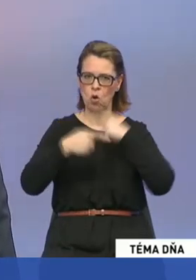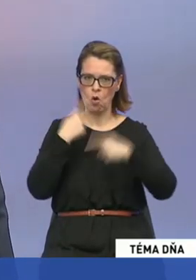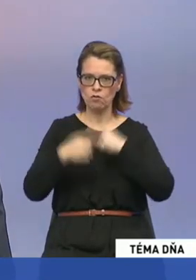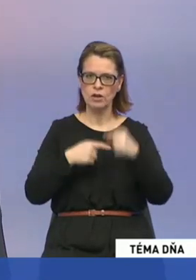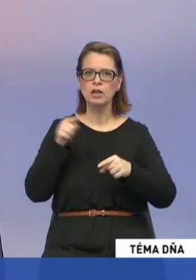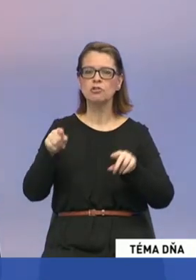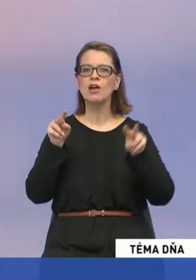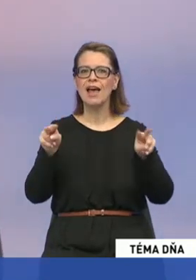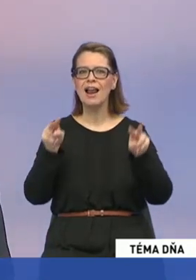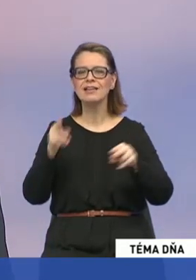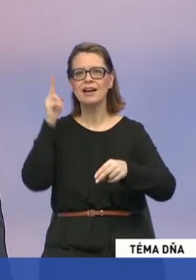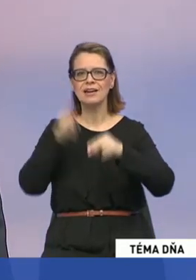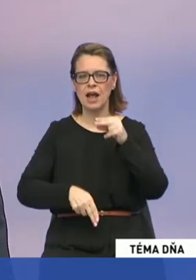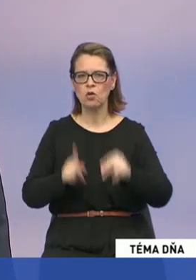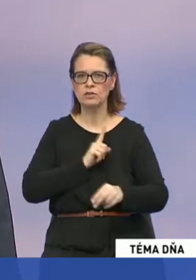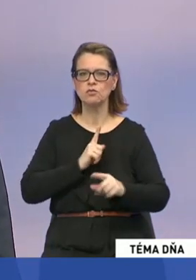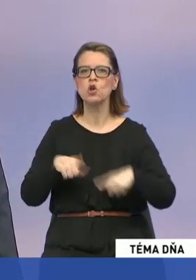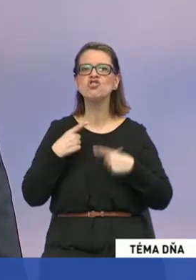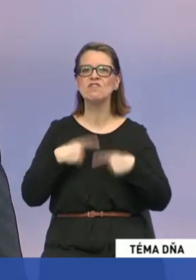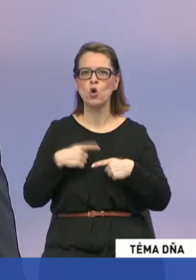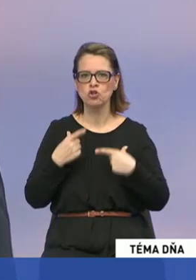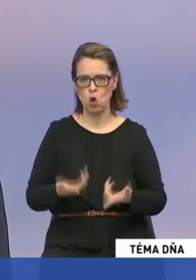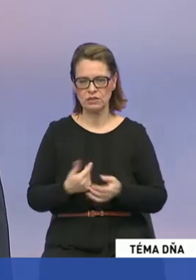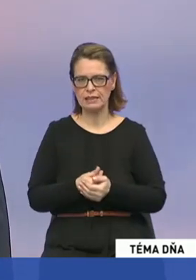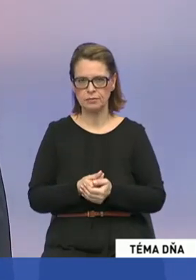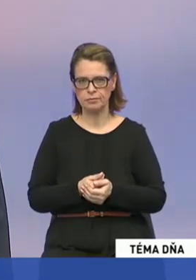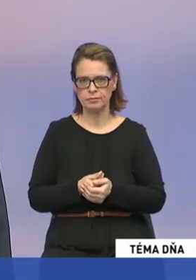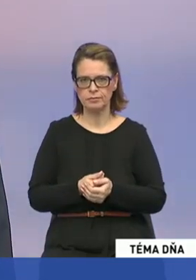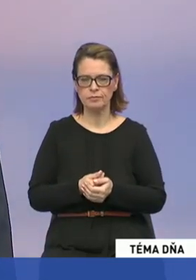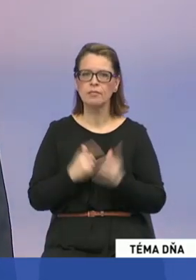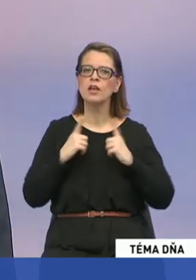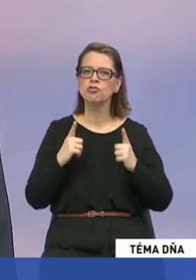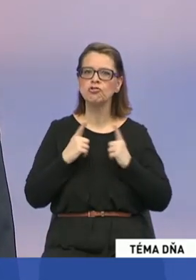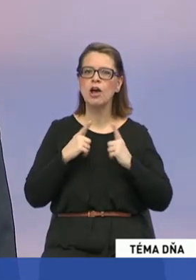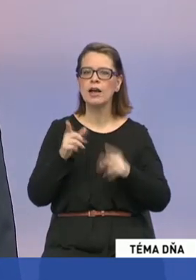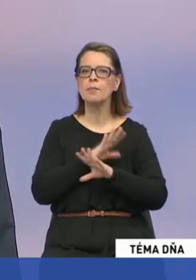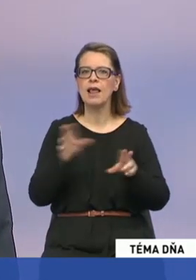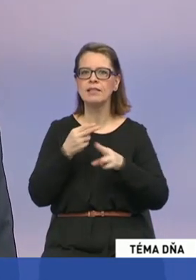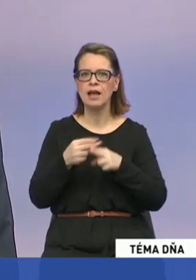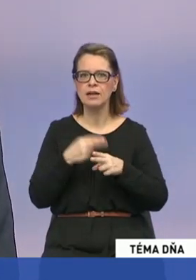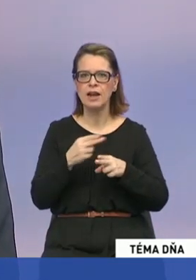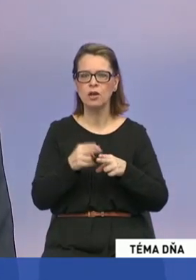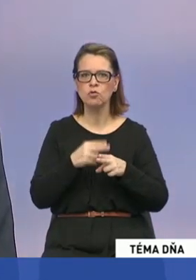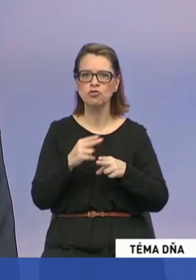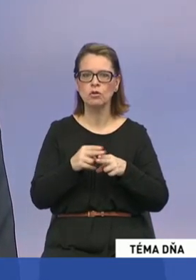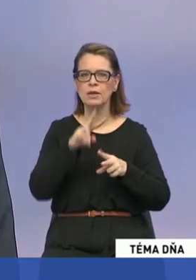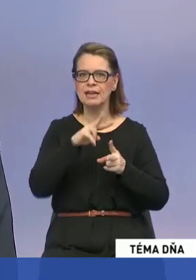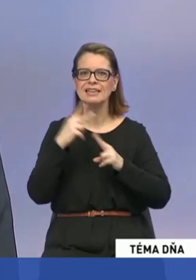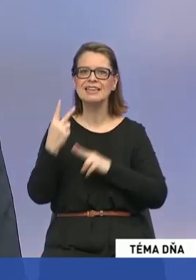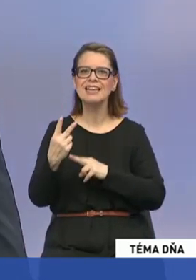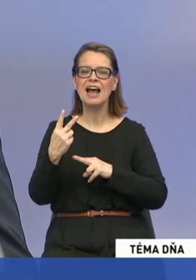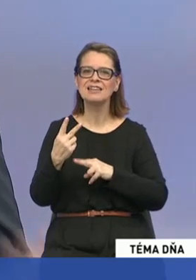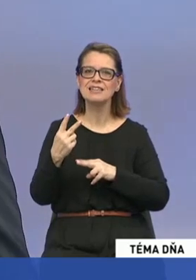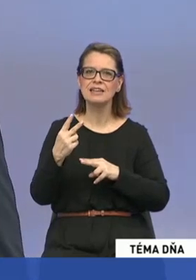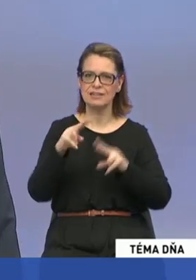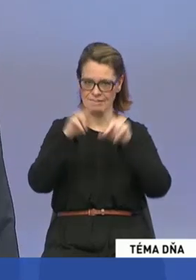táto elektrárenia je na konci svojej životnosti. Jediné, na čo sa dnes čaká, je rekonštrukcia transformačnej stanice v Bystričanoch,